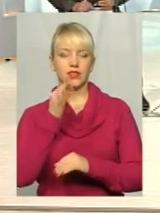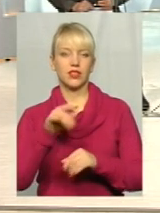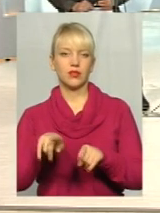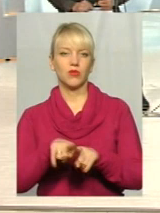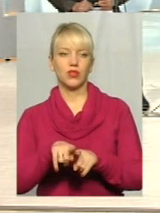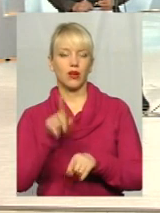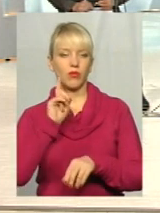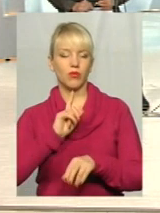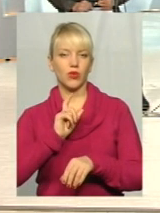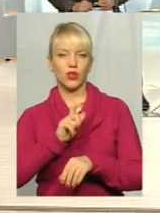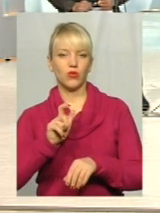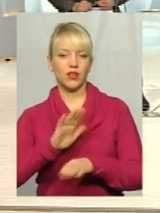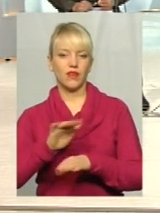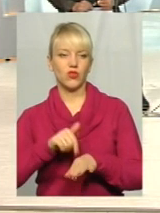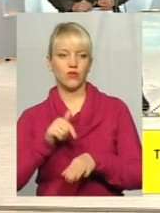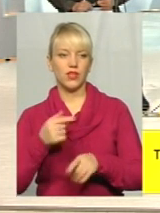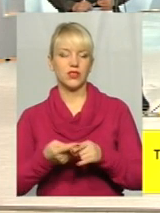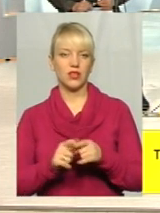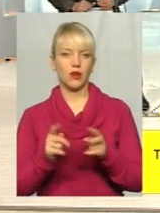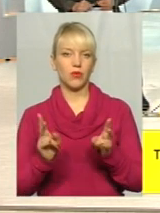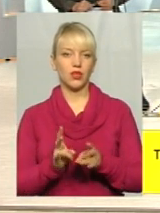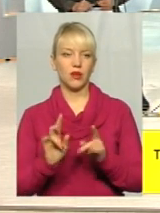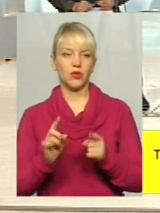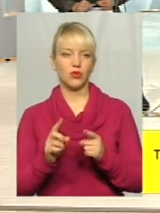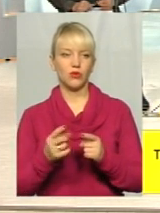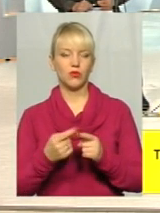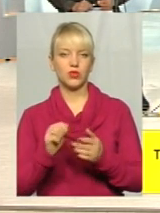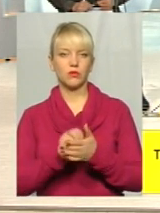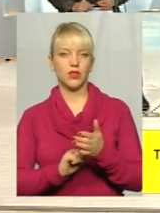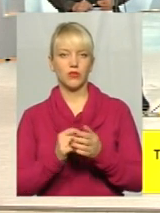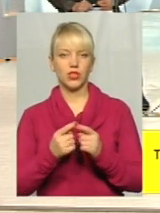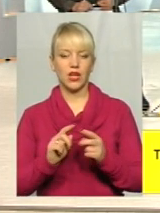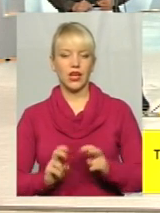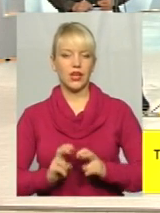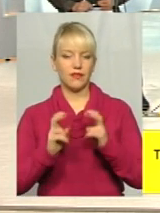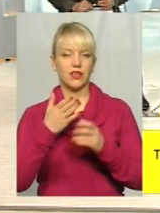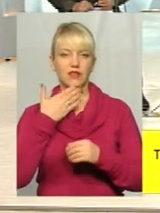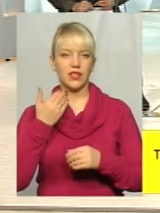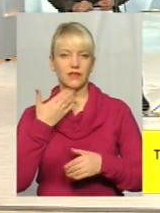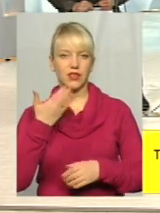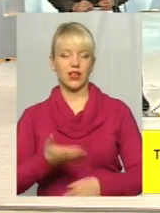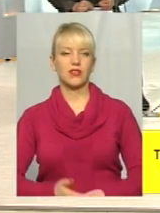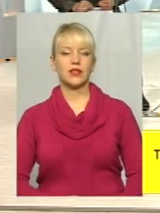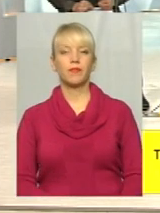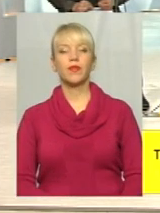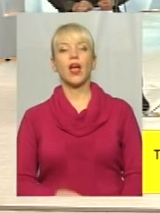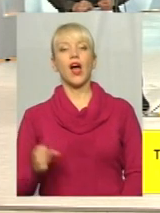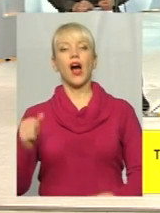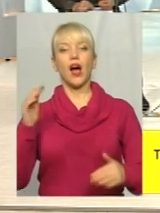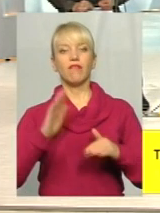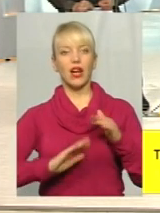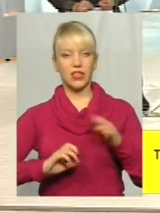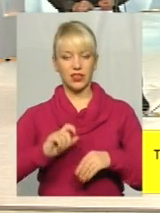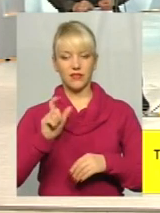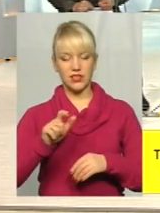люди не відчувають даної потреби, тому і з приводу ліфтів не звертаються. А фахівці відчувають потребу в